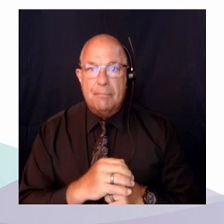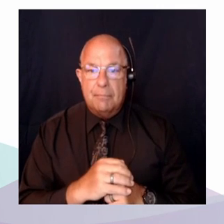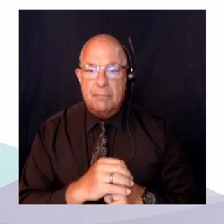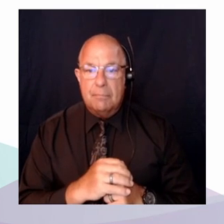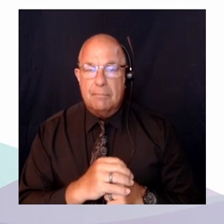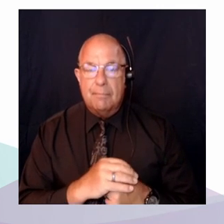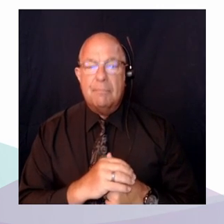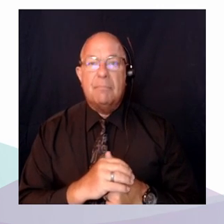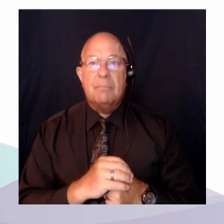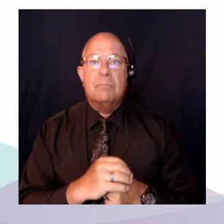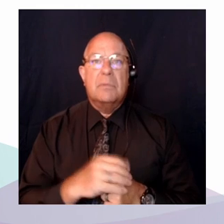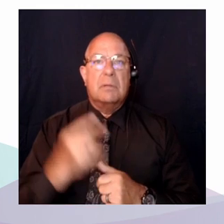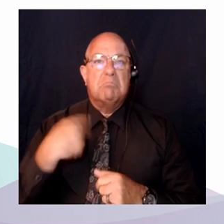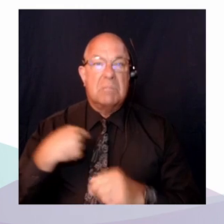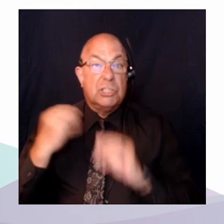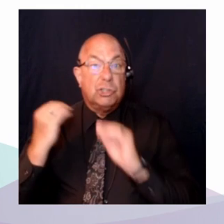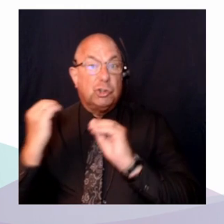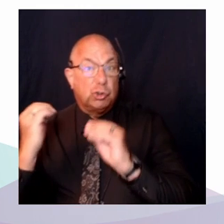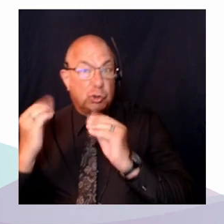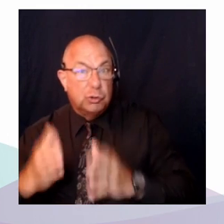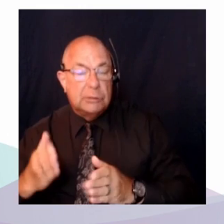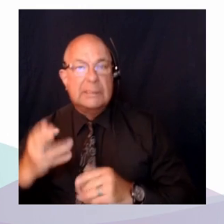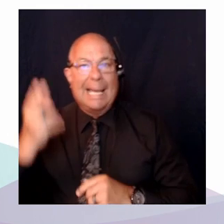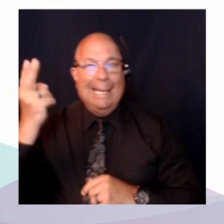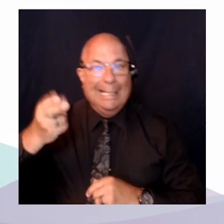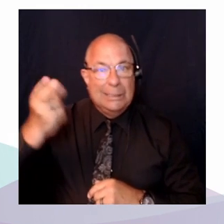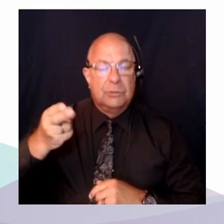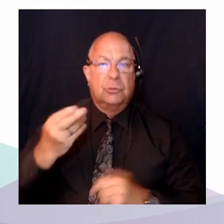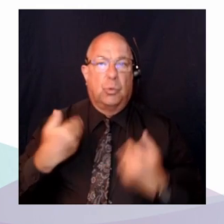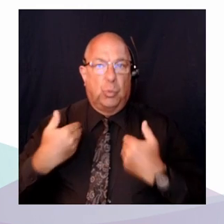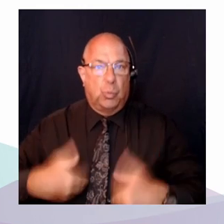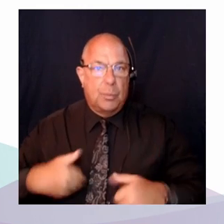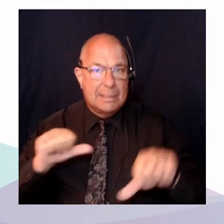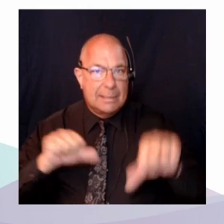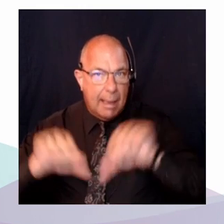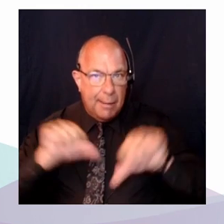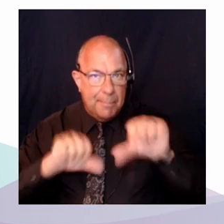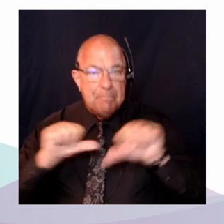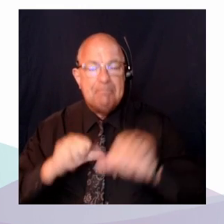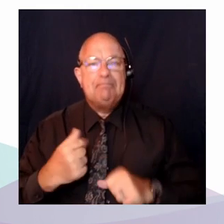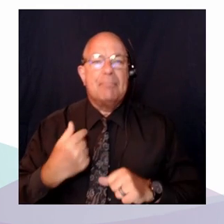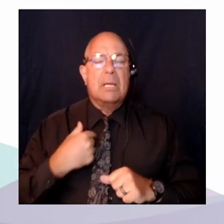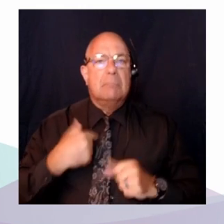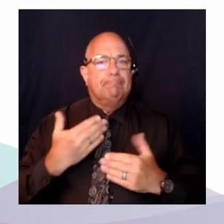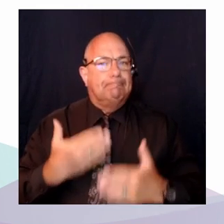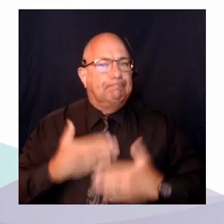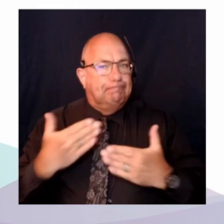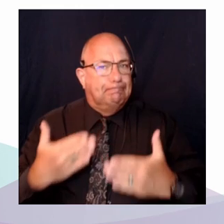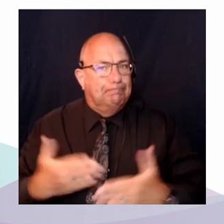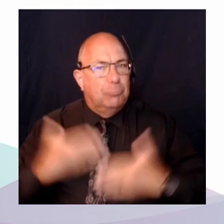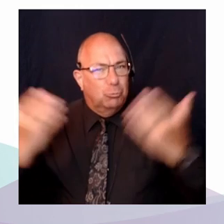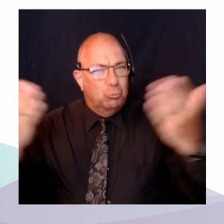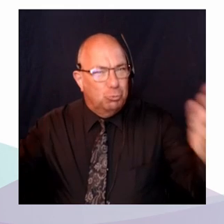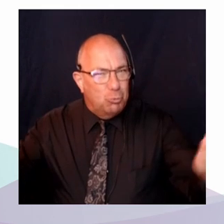humaines, je suis ravi de vous accueillir pour cette deuxième causerie, voire grand, à l'occasion du